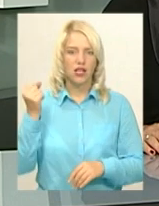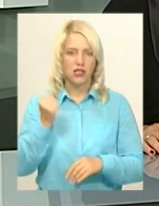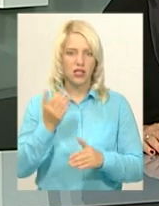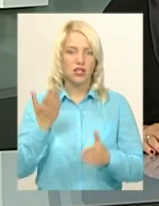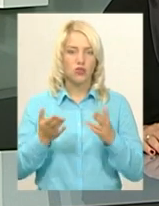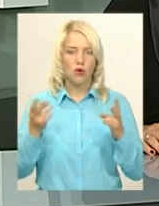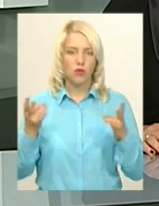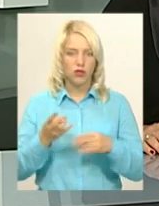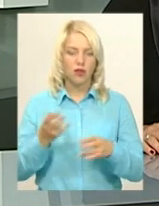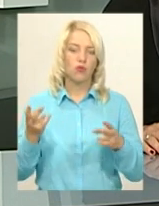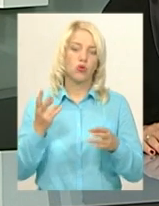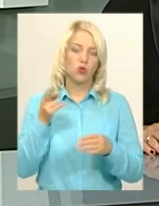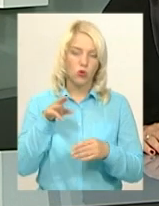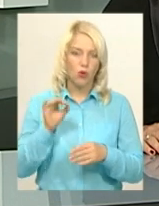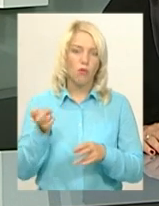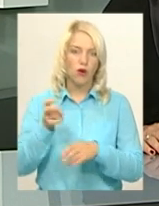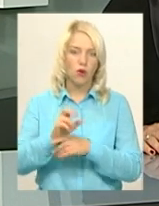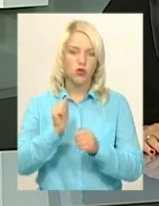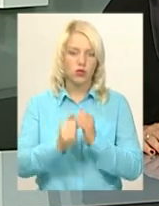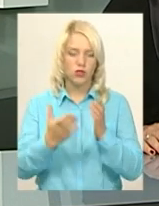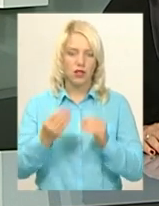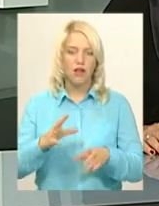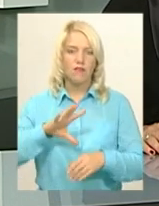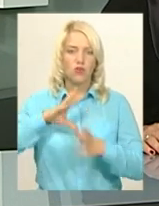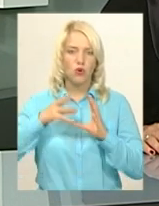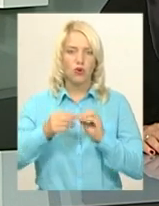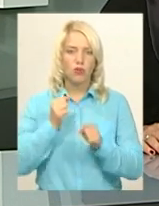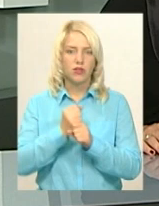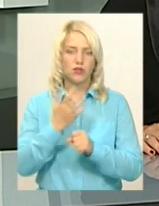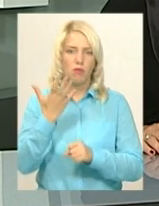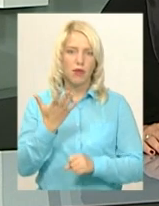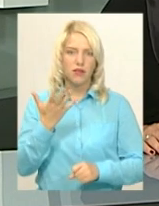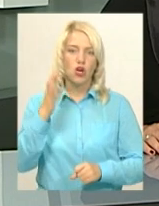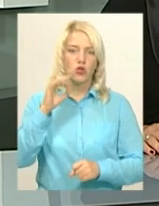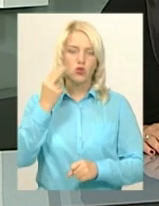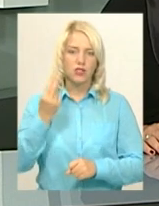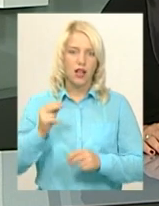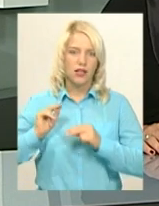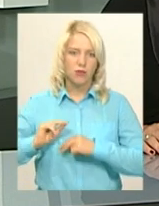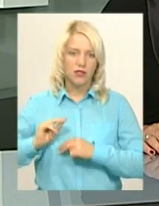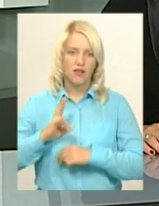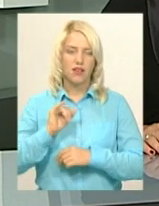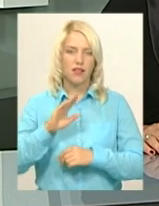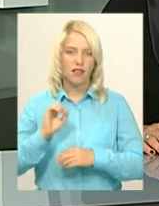потреби приходить і щодня. Всього у Зінькові працюють 5 соціальних працівників. Ніна Тимцесь найстарша з них.